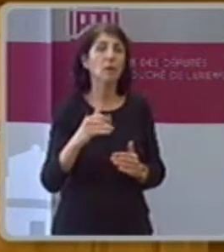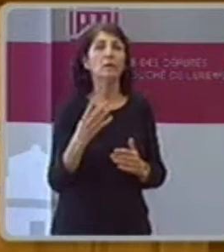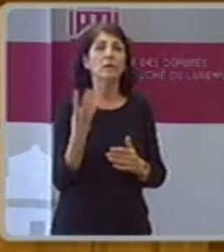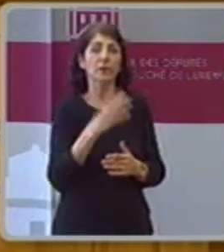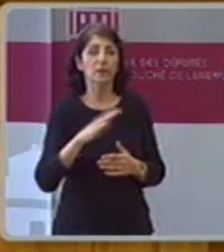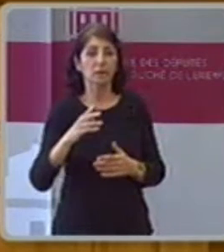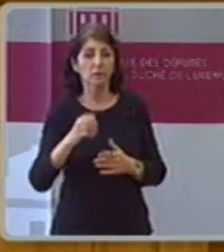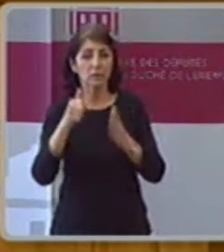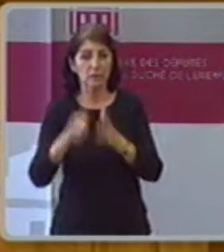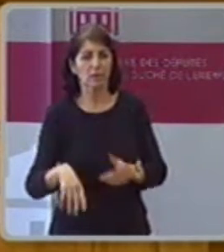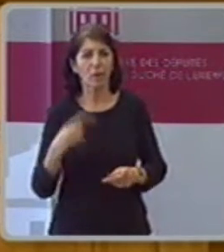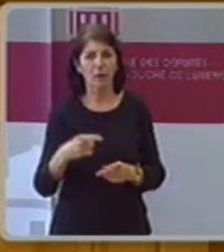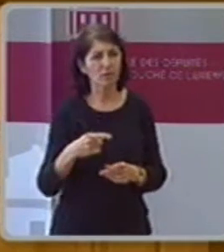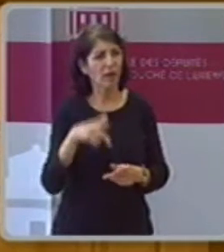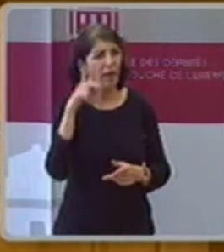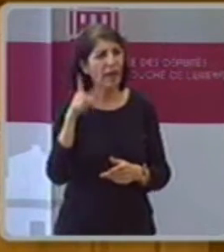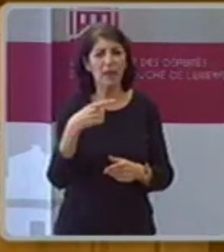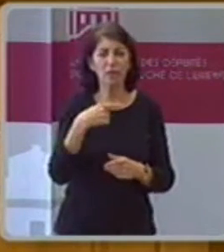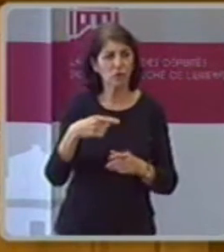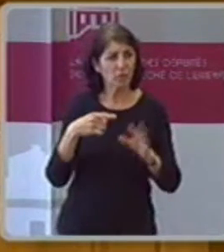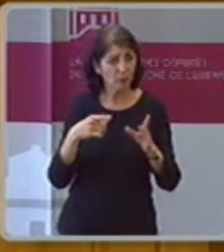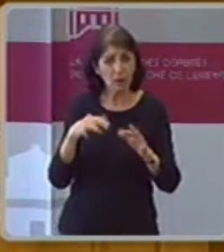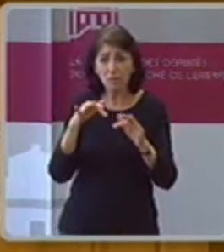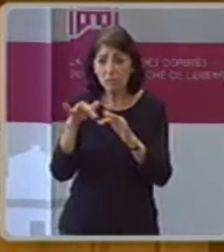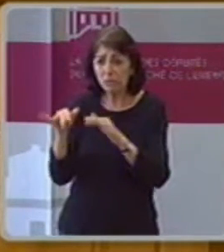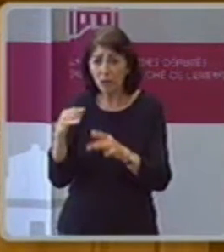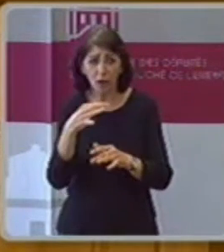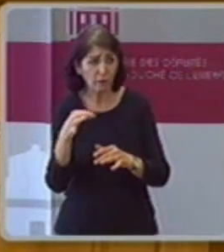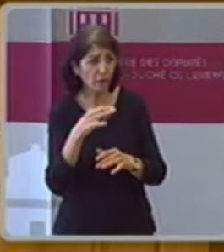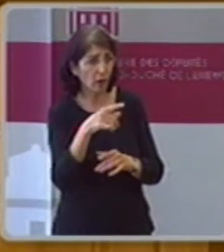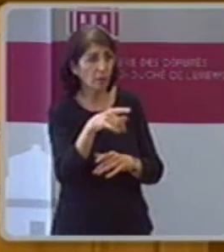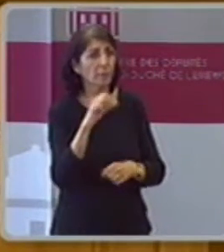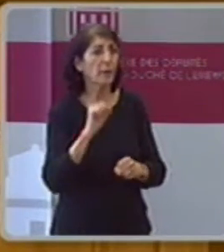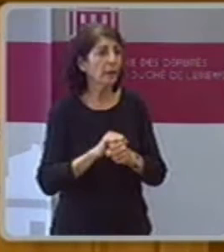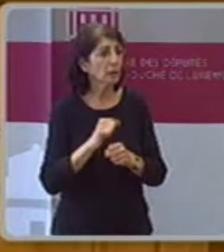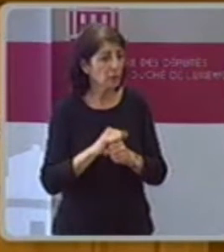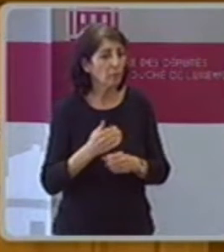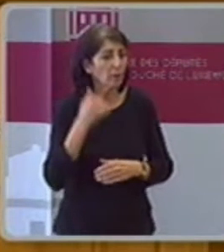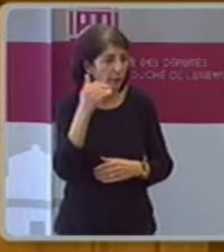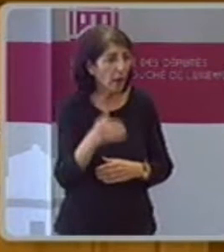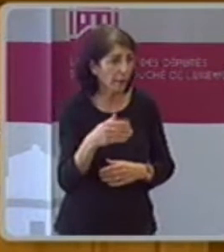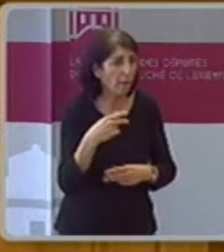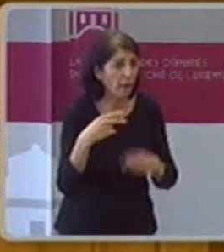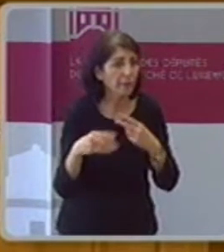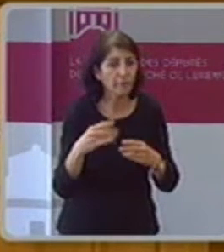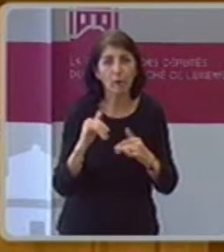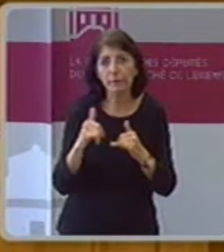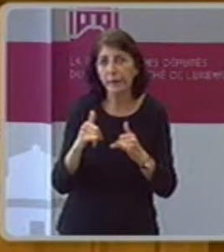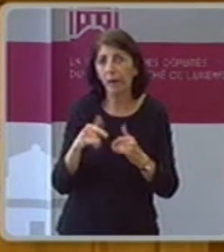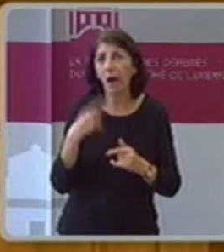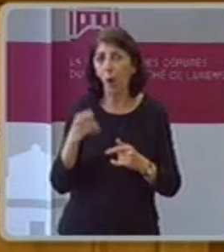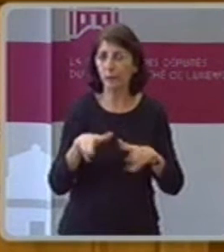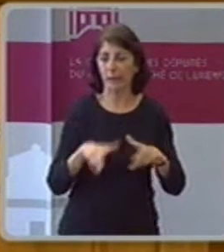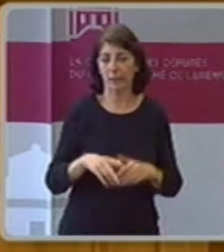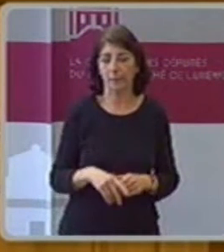Herr Präsident, den Appartement, der geht von 3.600 und 5.000 Feiern nach dort. Wir hätten da auch proposiert, dass wir eine